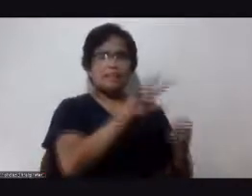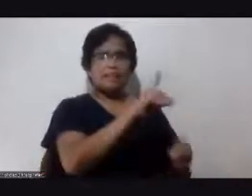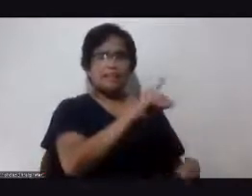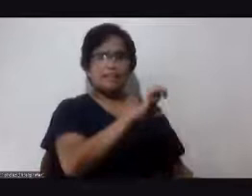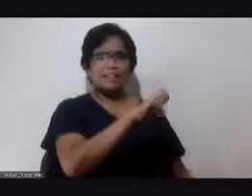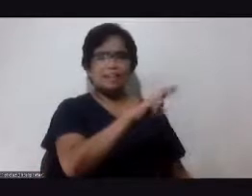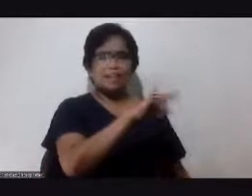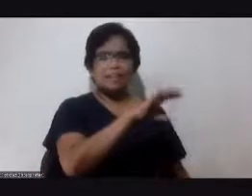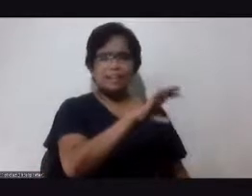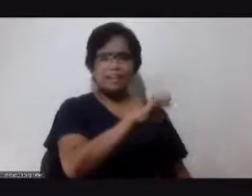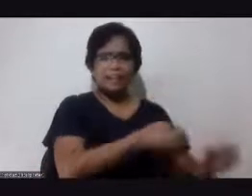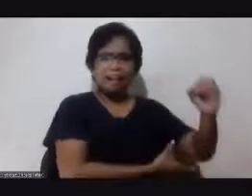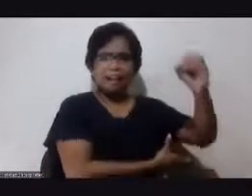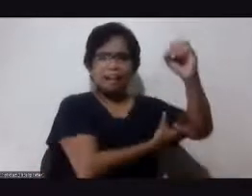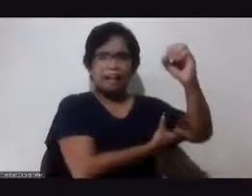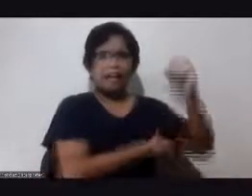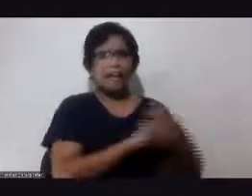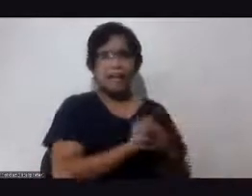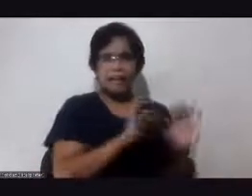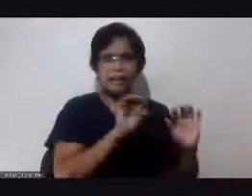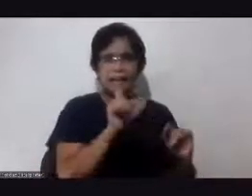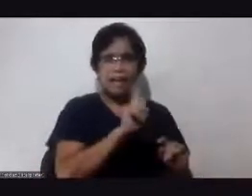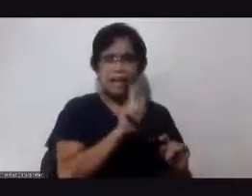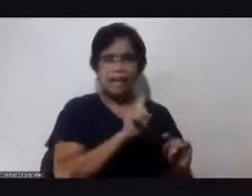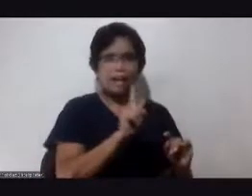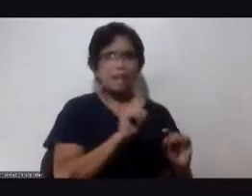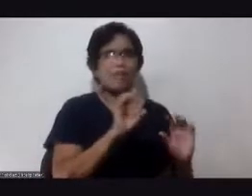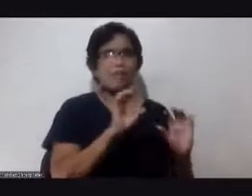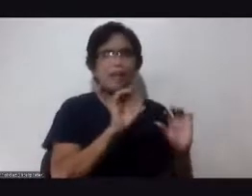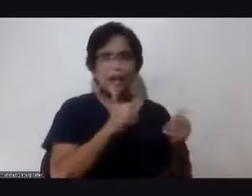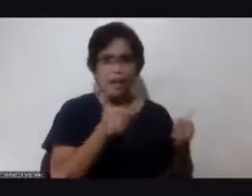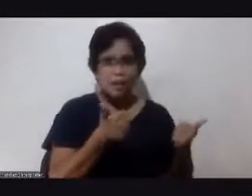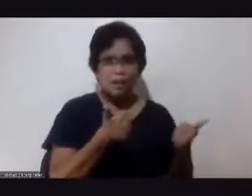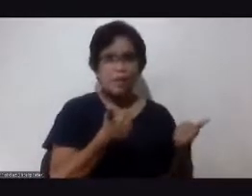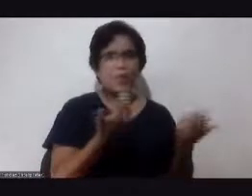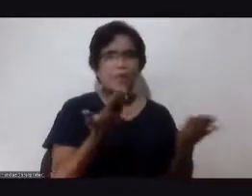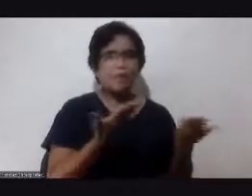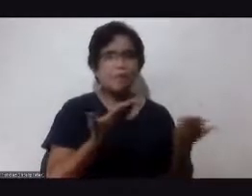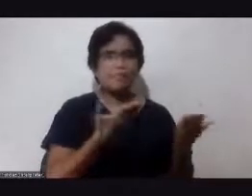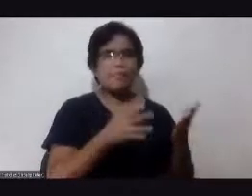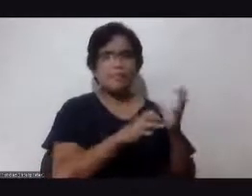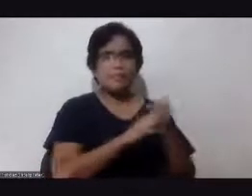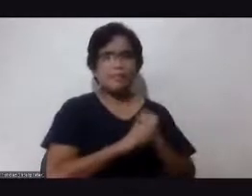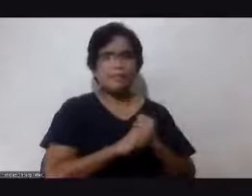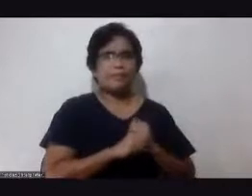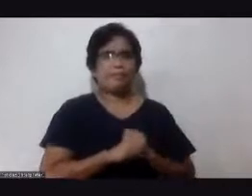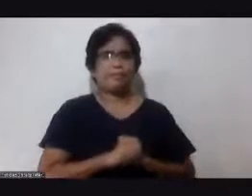papaano yan at praan daw makukuha tugunan mo na lang yan sa pagbabalik po ng ating istasyon